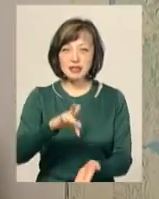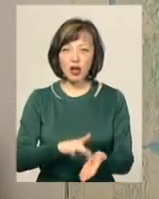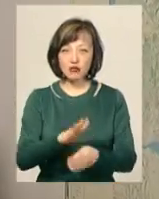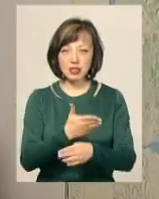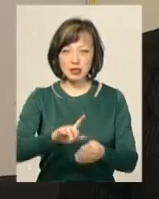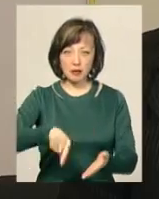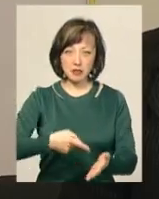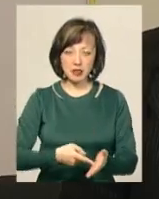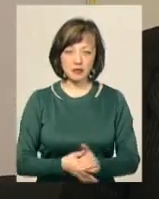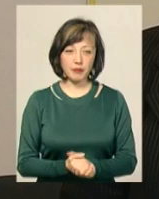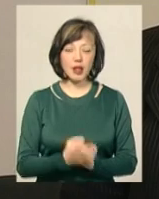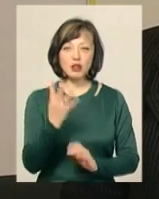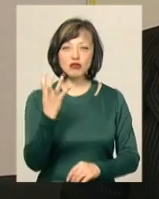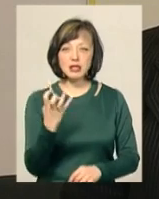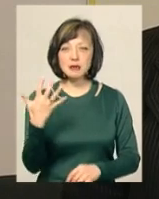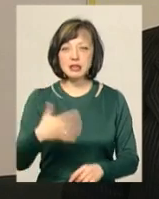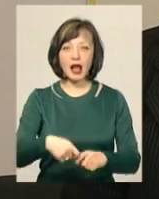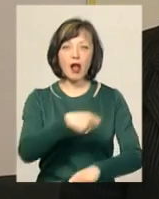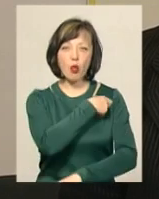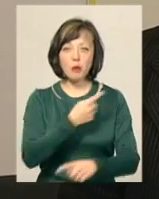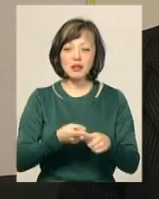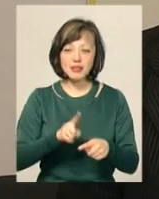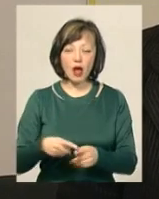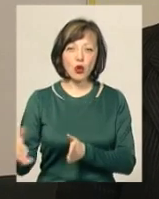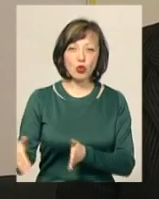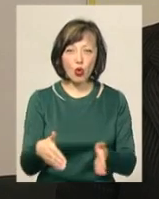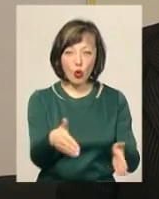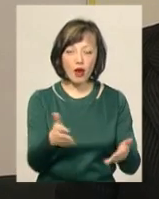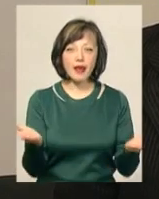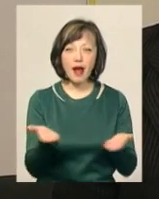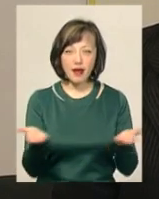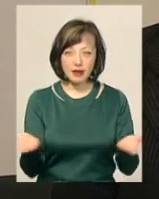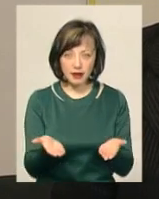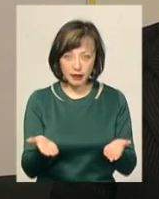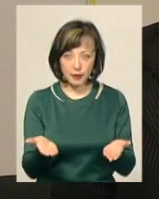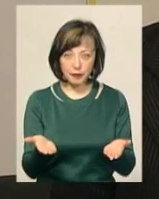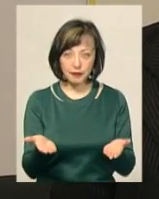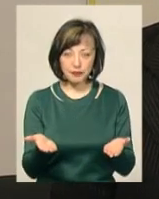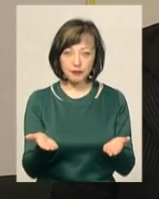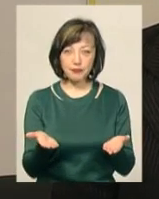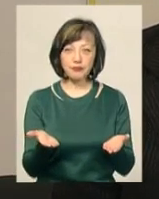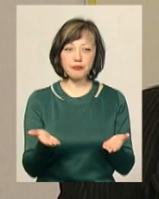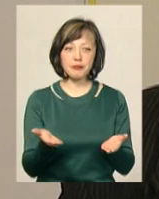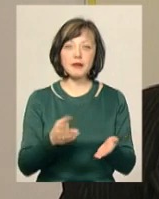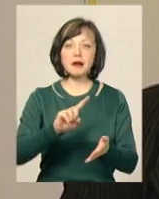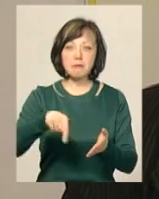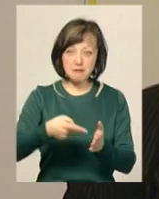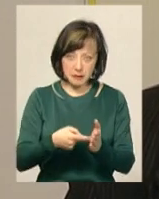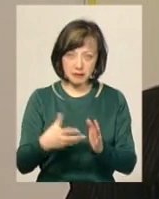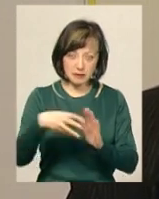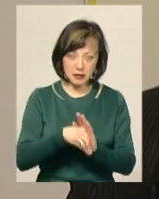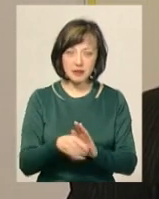частинах міста. 450 кілометрів – це дороги, які міські. Всі